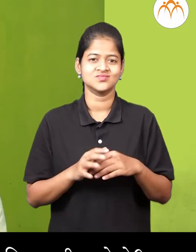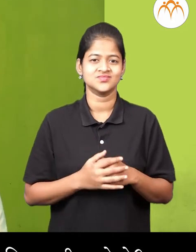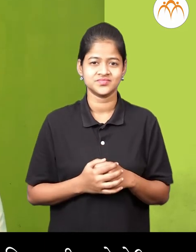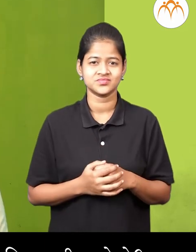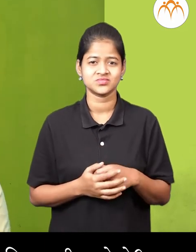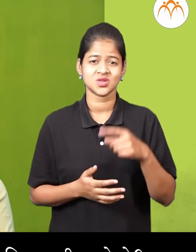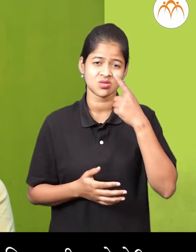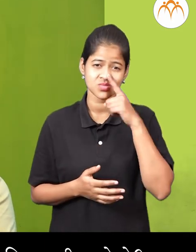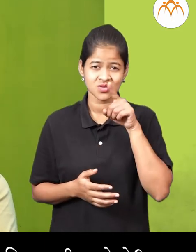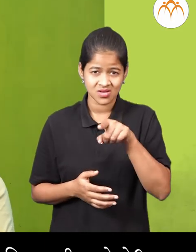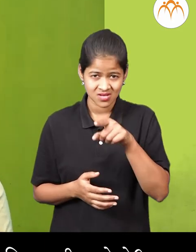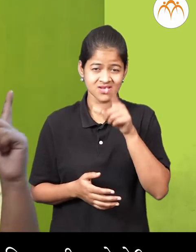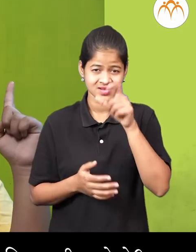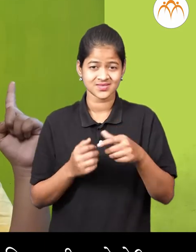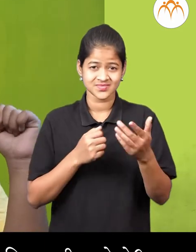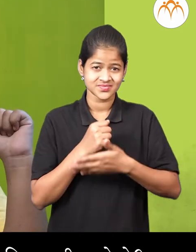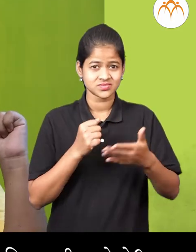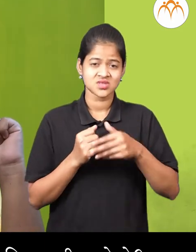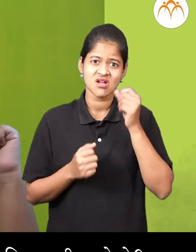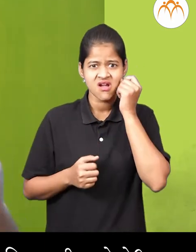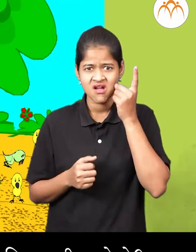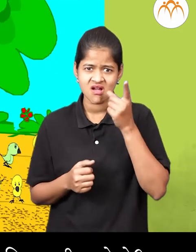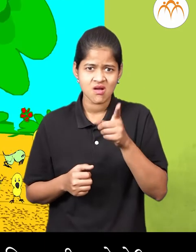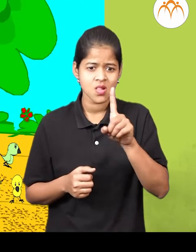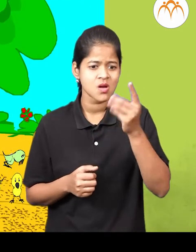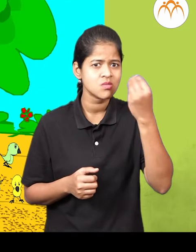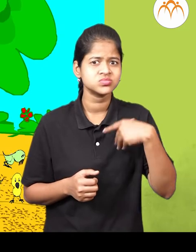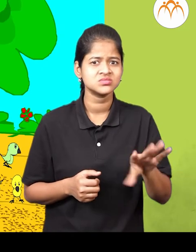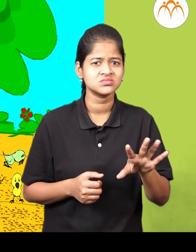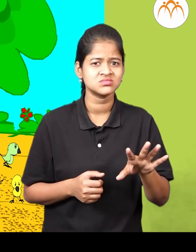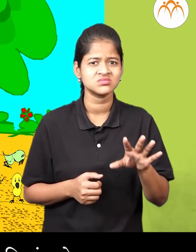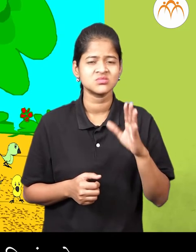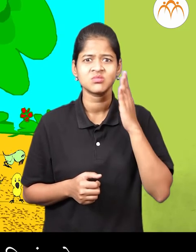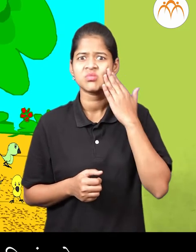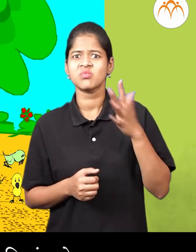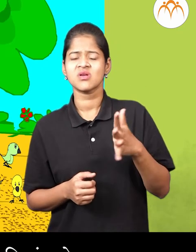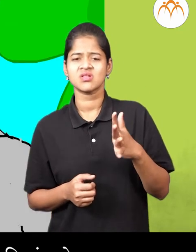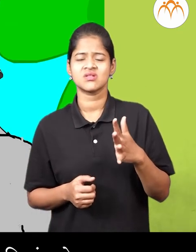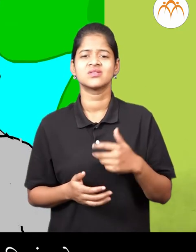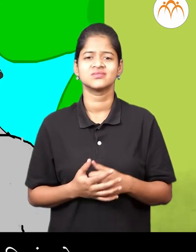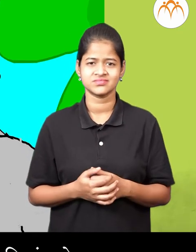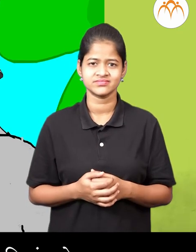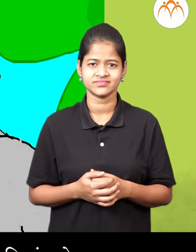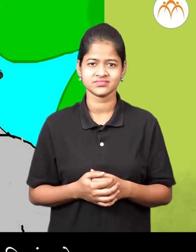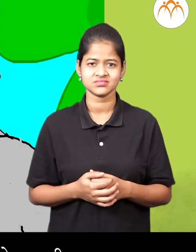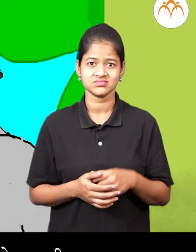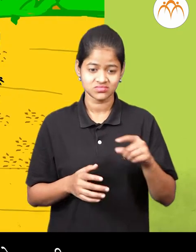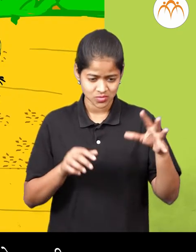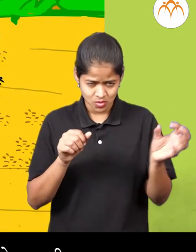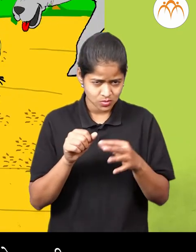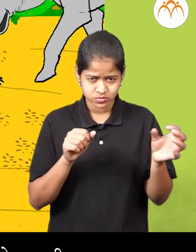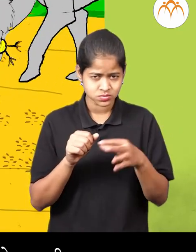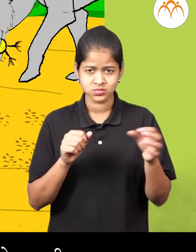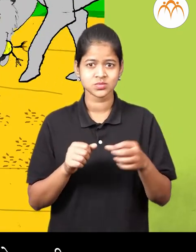शेतकर्याला कल्ला का कि एक पिल्लू कमी है नाई ना त्या शेतकर्याला इतक्या सर्व पिल्लान मदे एक